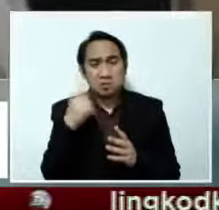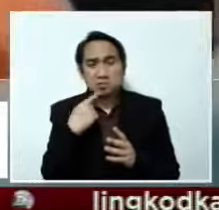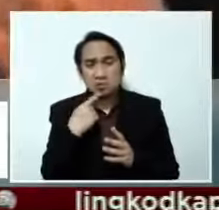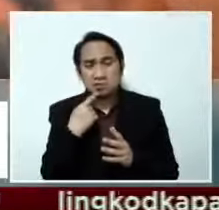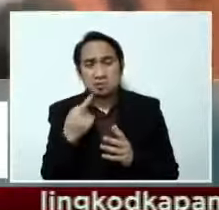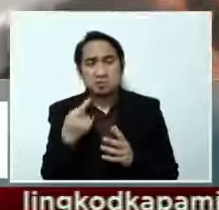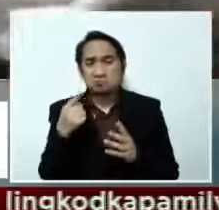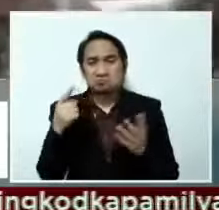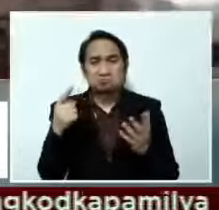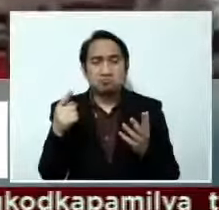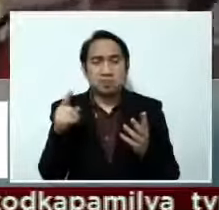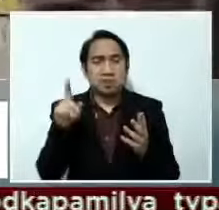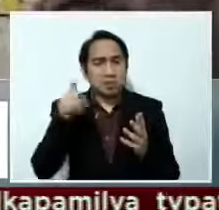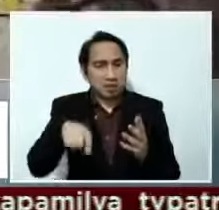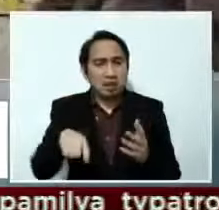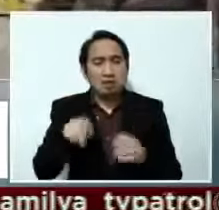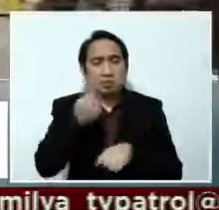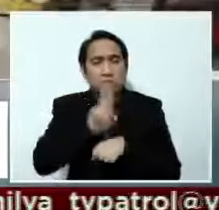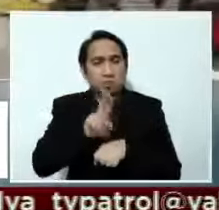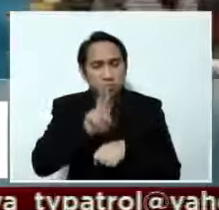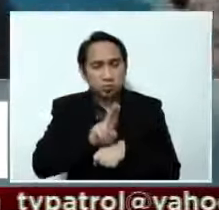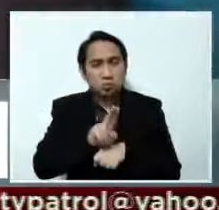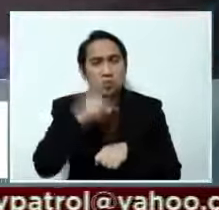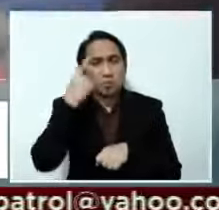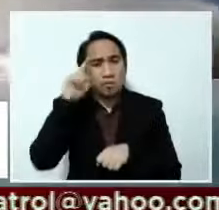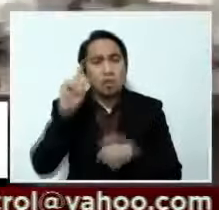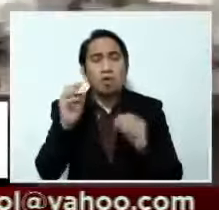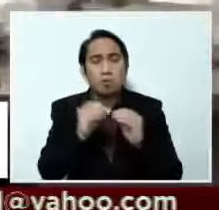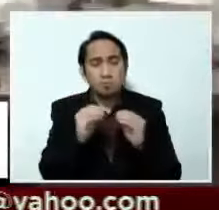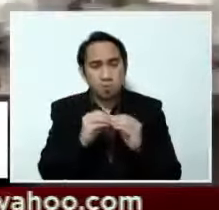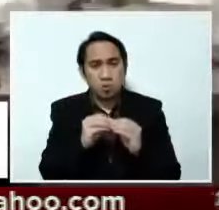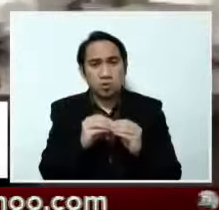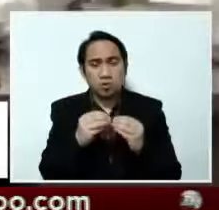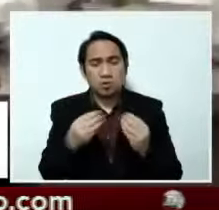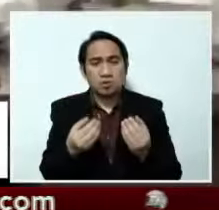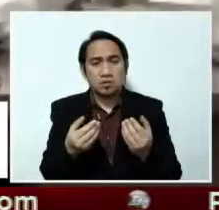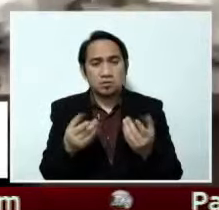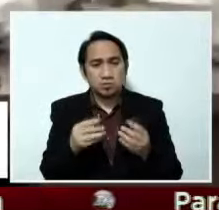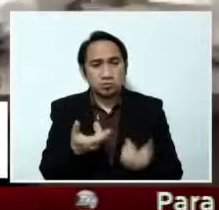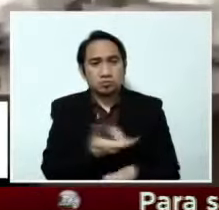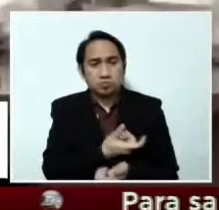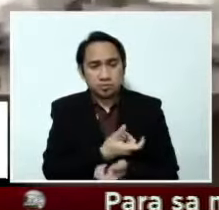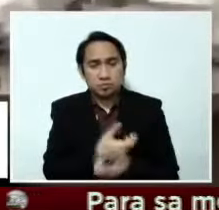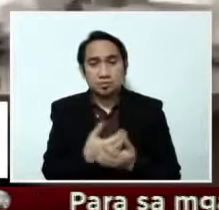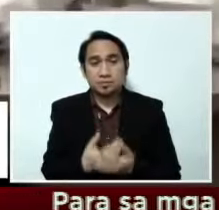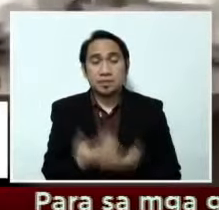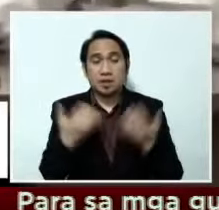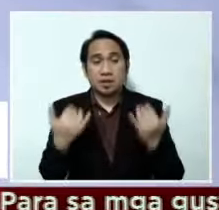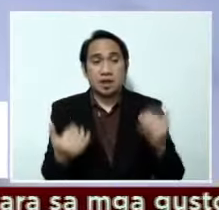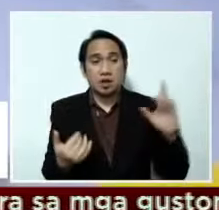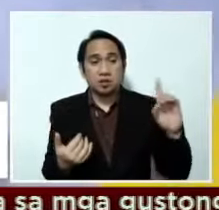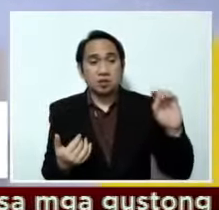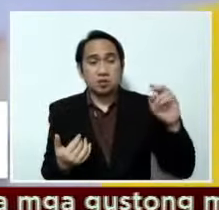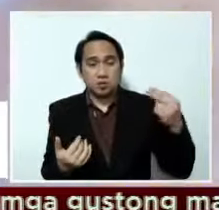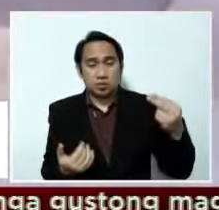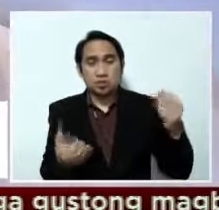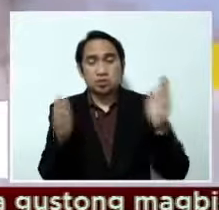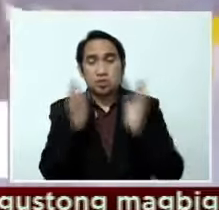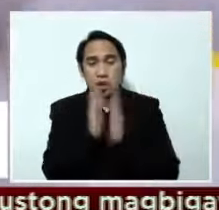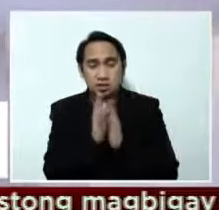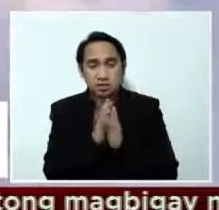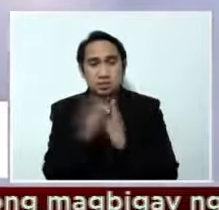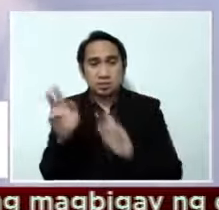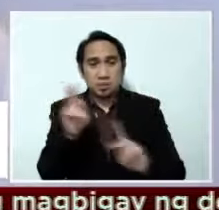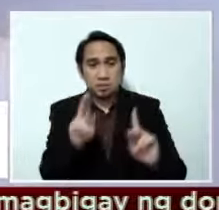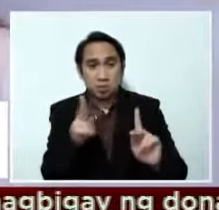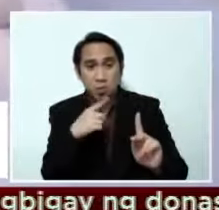sinabi po nila, gamitin na natin para mas marami tayo ma-inopulate. Humihingi naman ang tulong ang DOH sa publiko para i-report ang